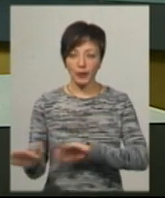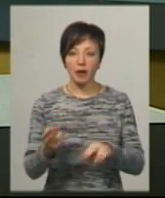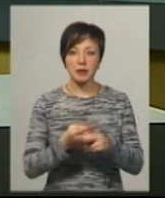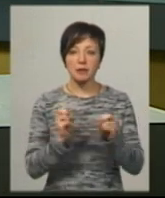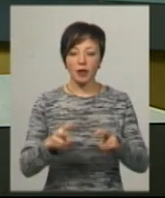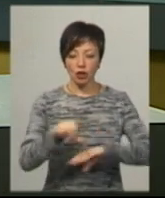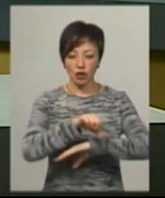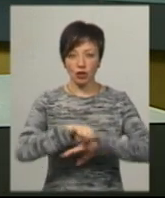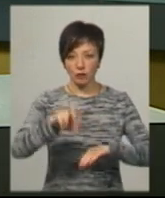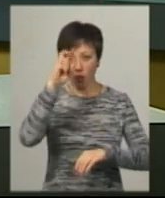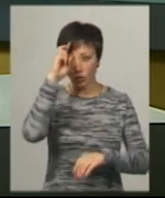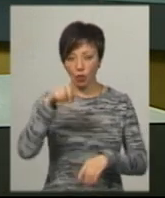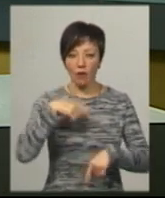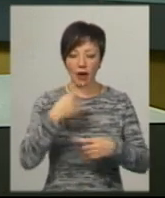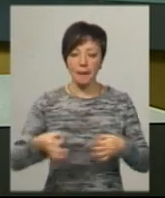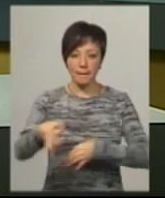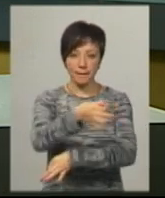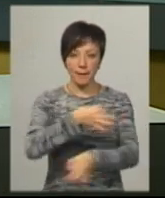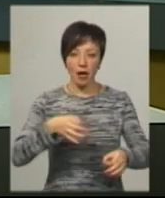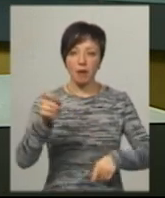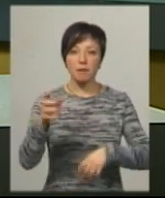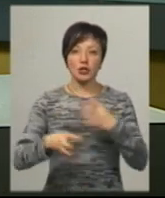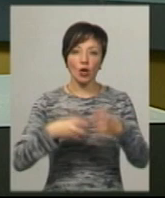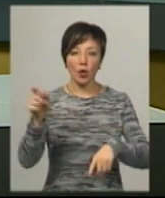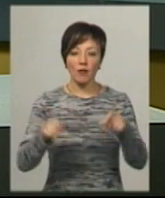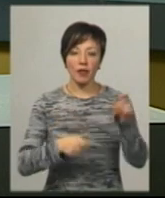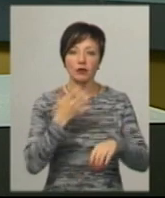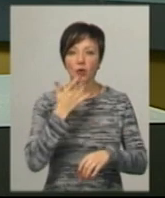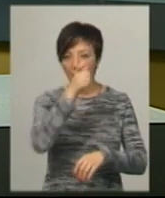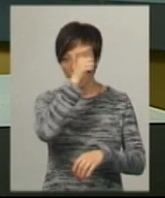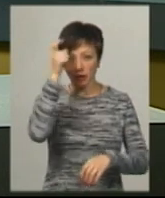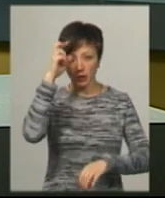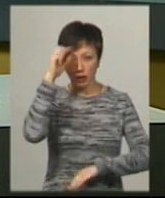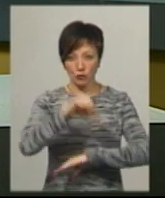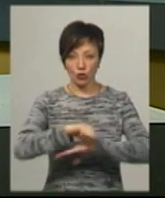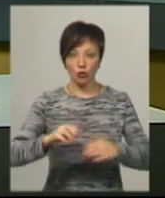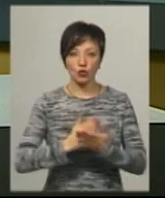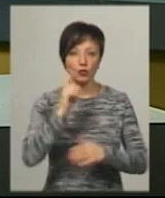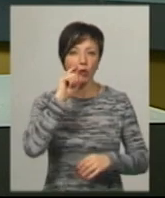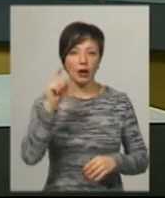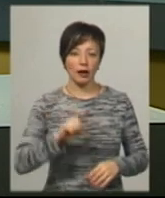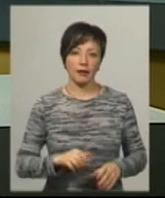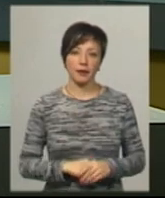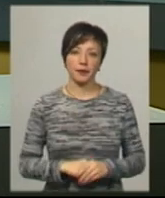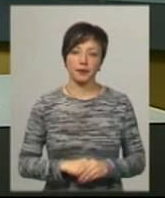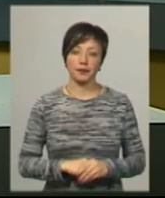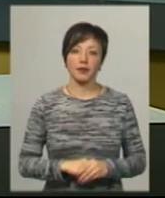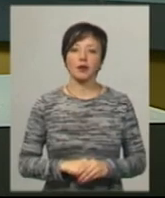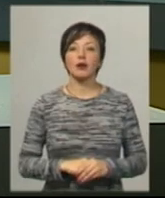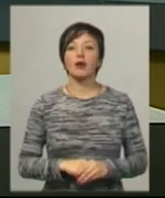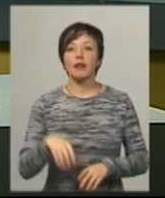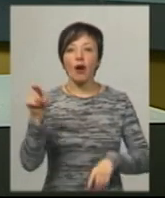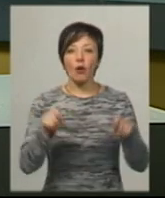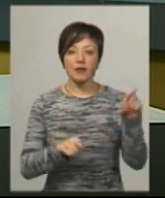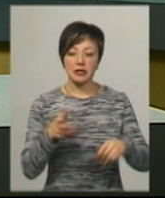державних кордонів сьогодні говорили під час міжнародної конференції в Національній академії Держприкордонслужби України імені Богдана Хмельницького. На